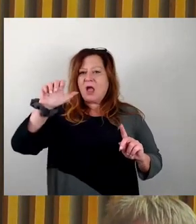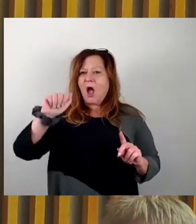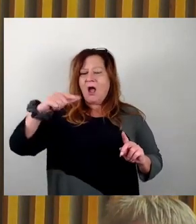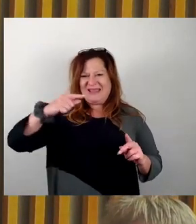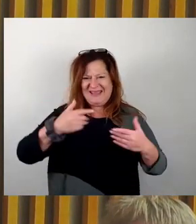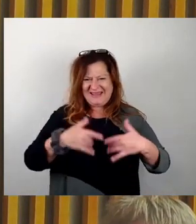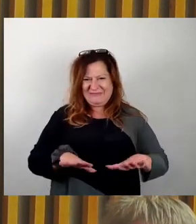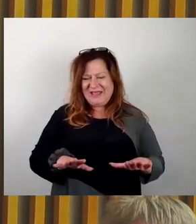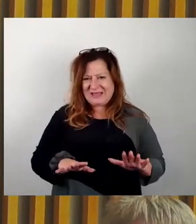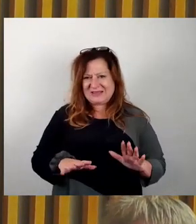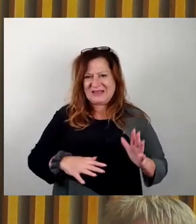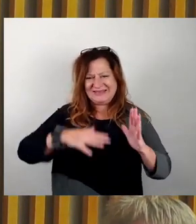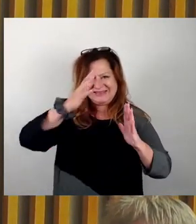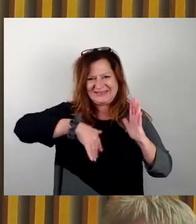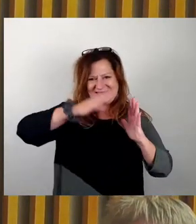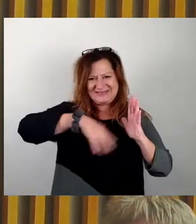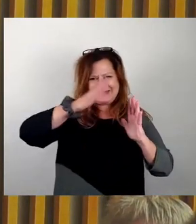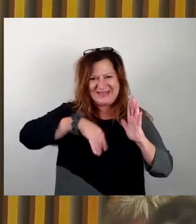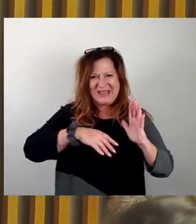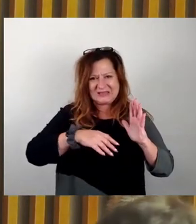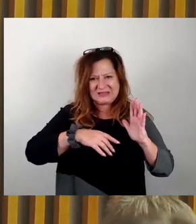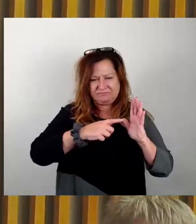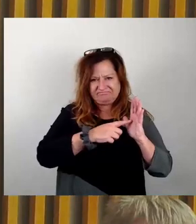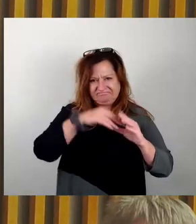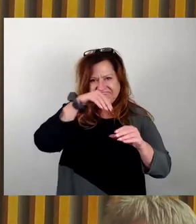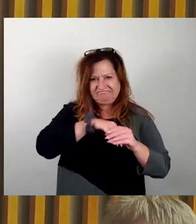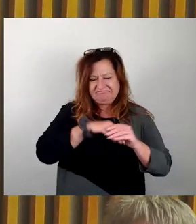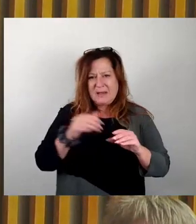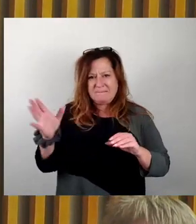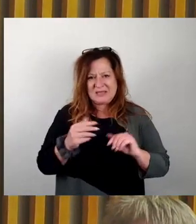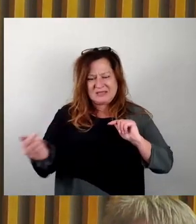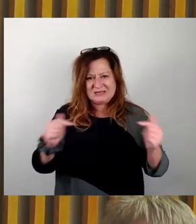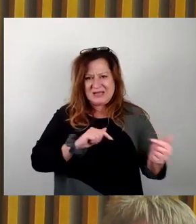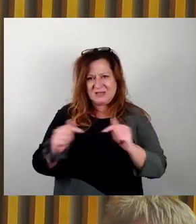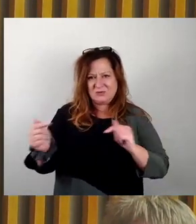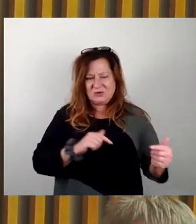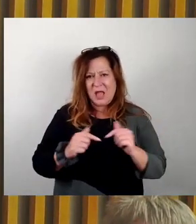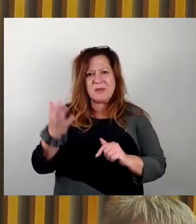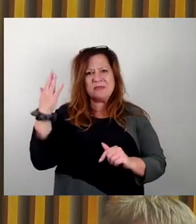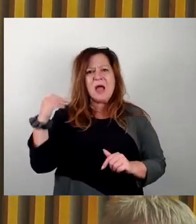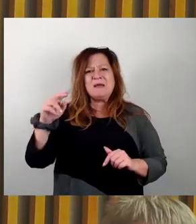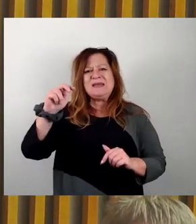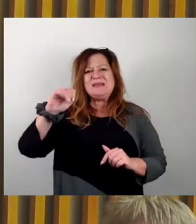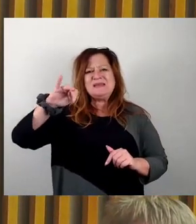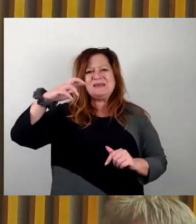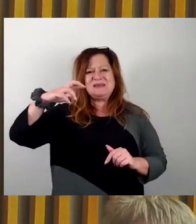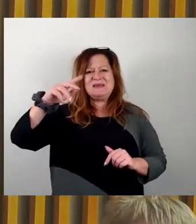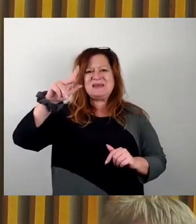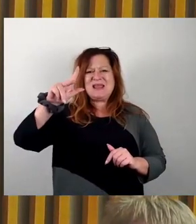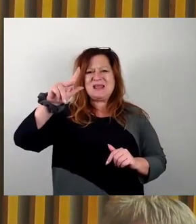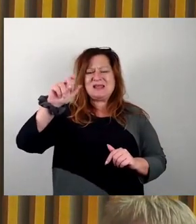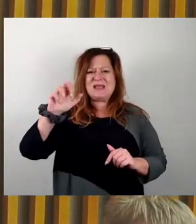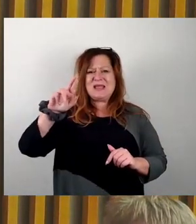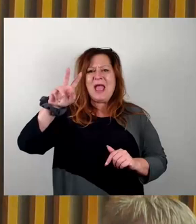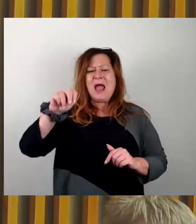Text mitdiskutiert, der in Nickern auf der Stele steht. Und ich habe beobachtet, ich wohne